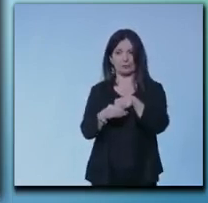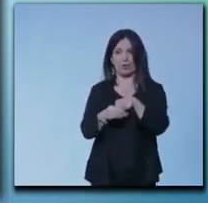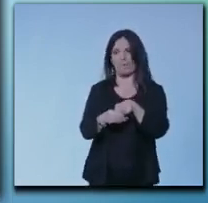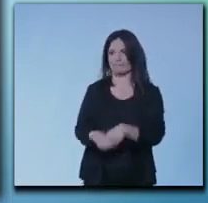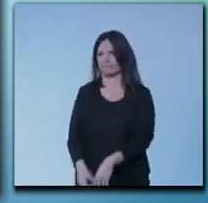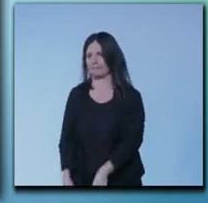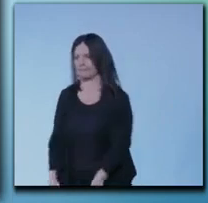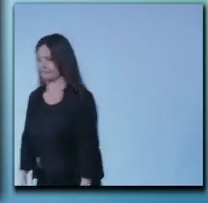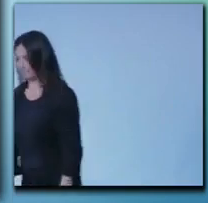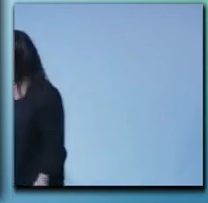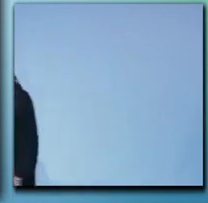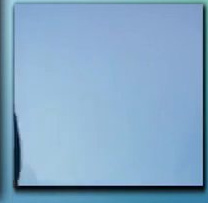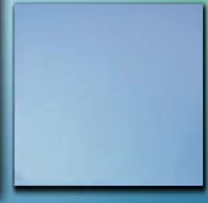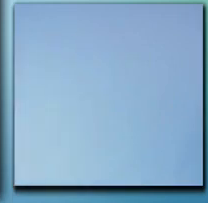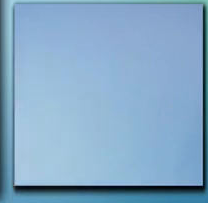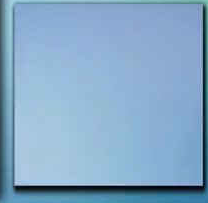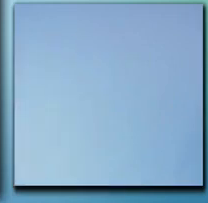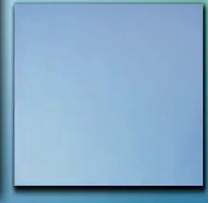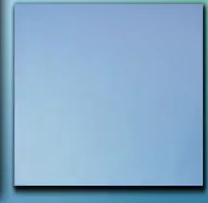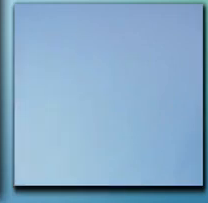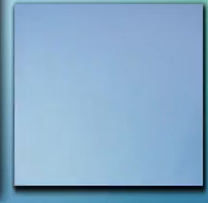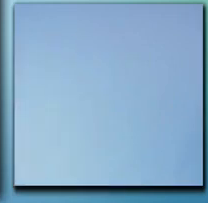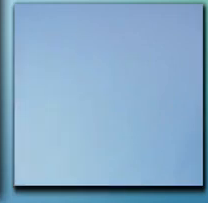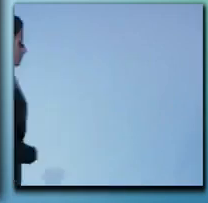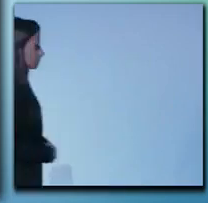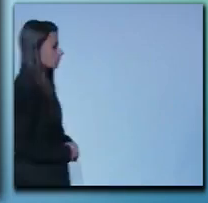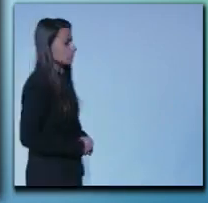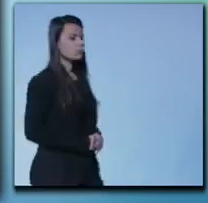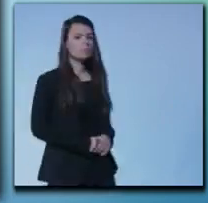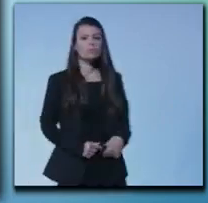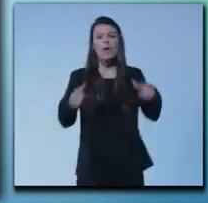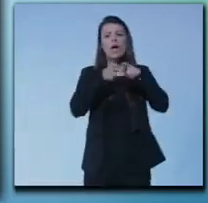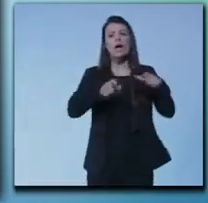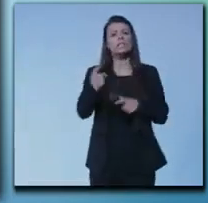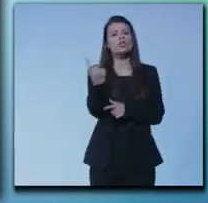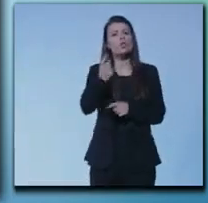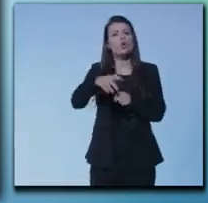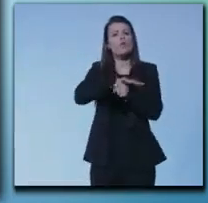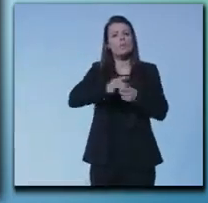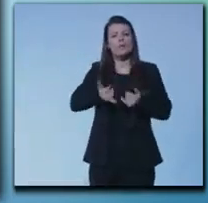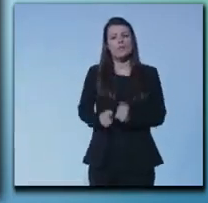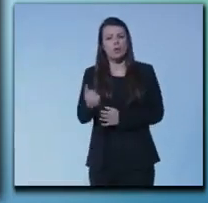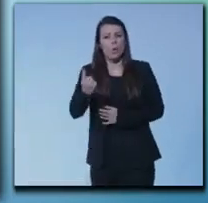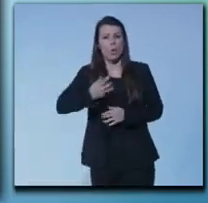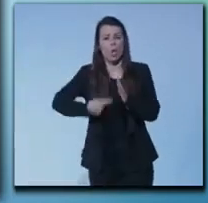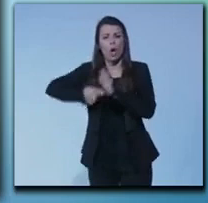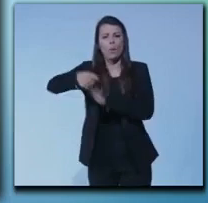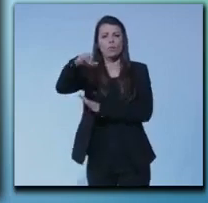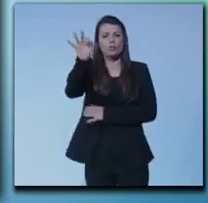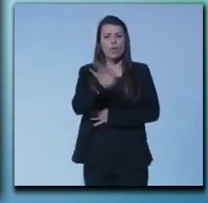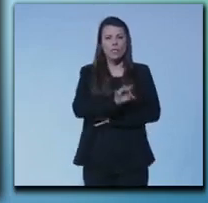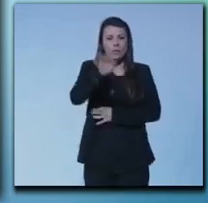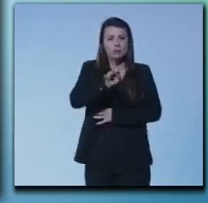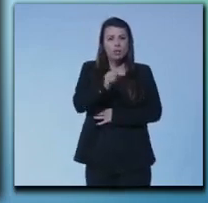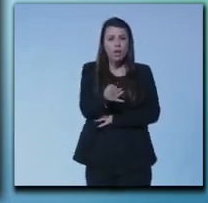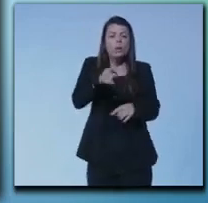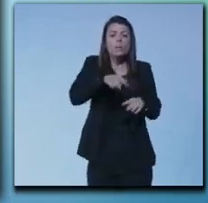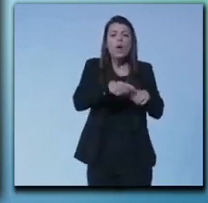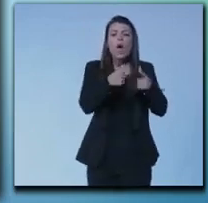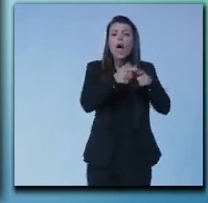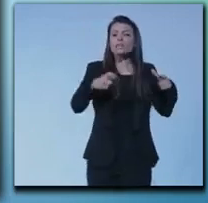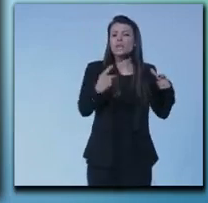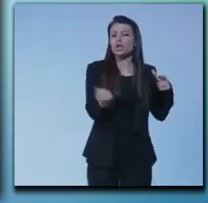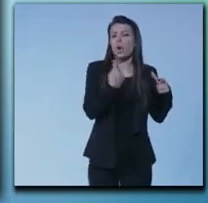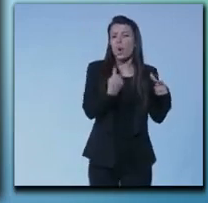% per l'assegno unico delle famiglie che hanno un figlio fino a un anno di età e l'aumento del 50% dell'assegno